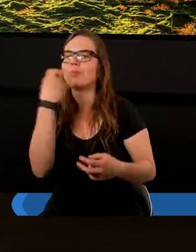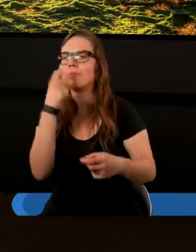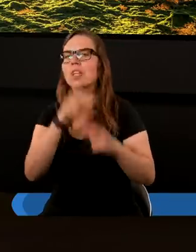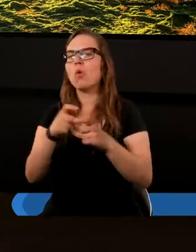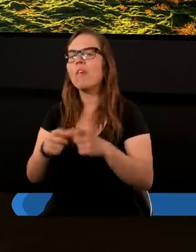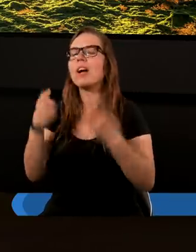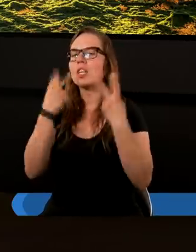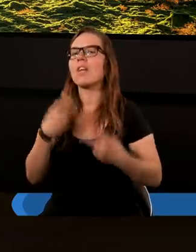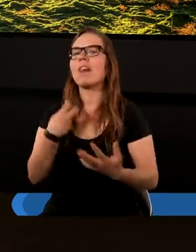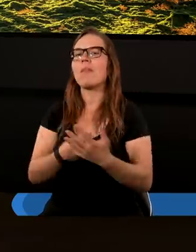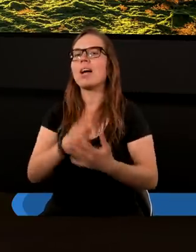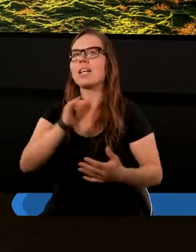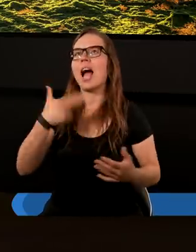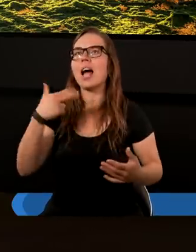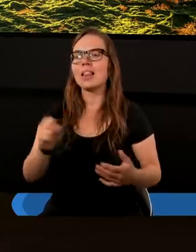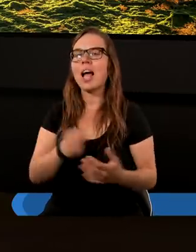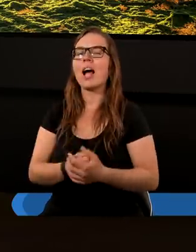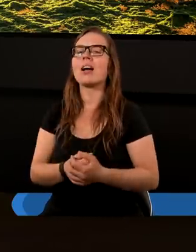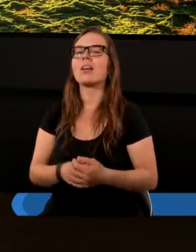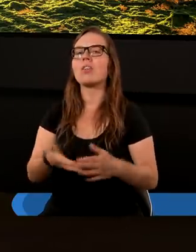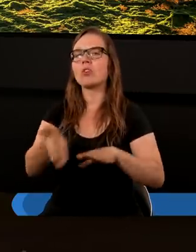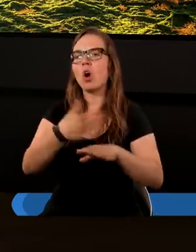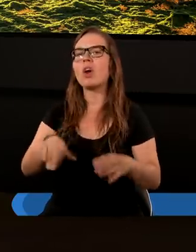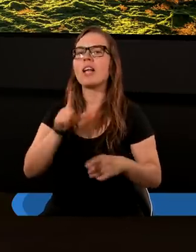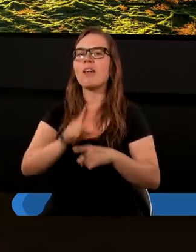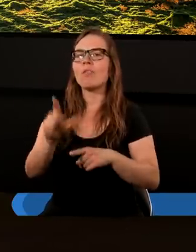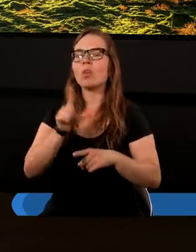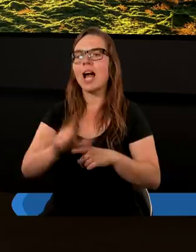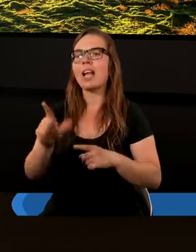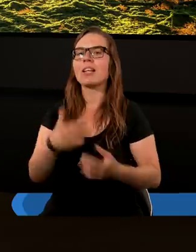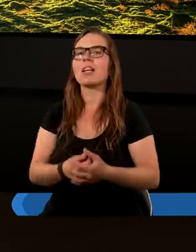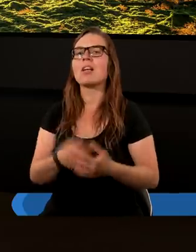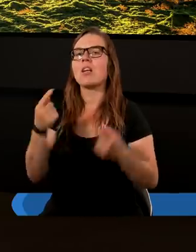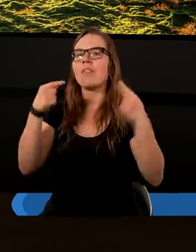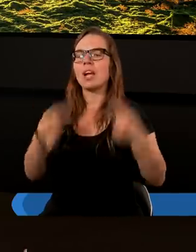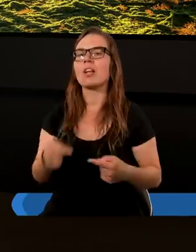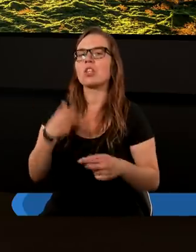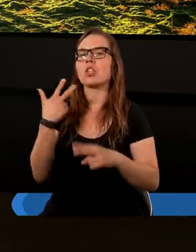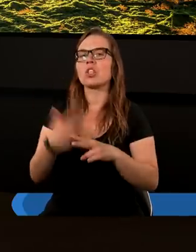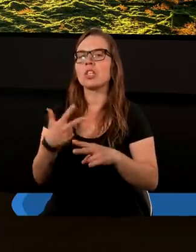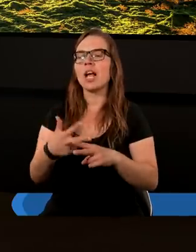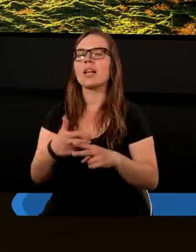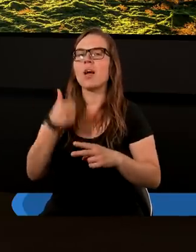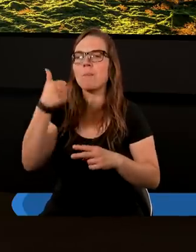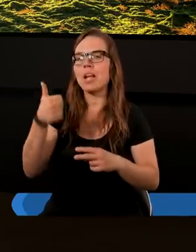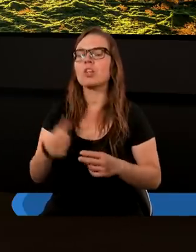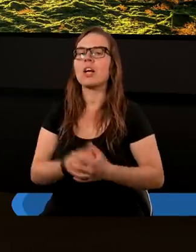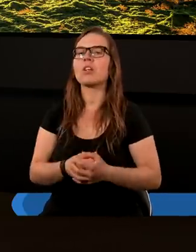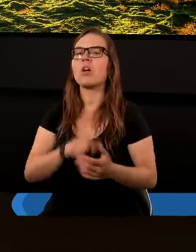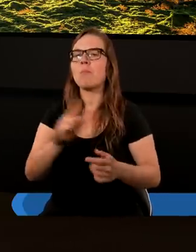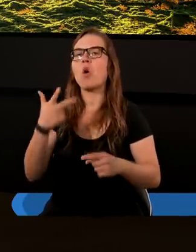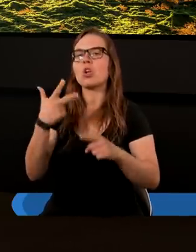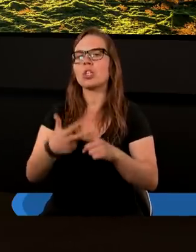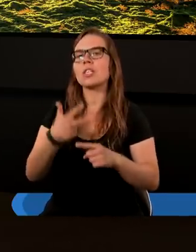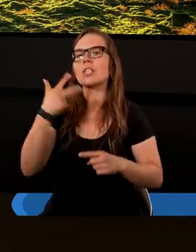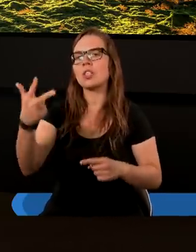słowa czytamy w Ewangelii Jana w rozdziale dwunastym od wiersza trzydziestego pierwszego po